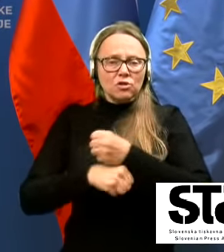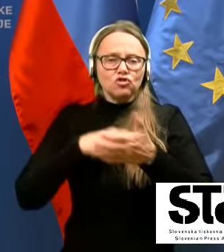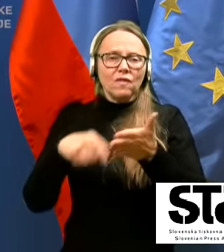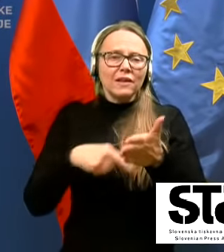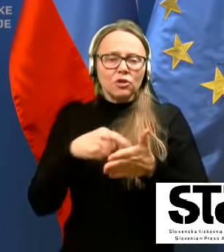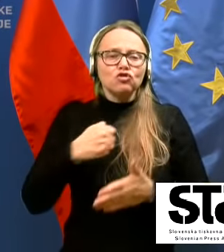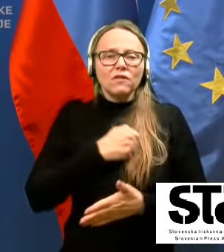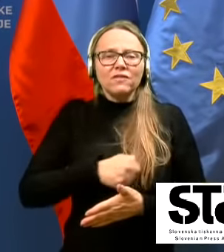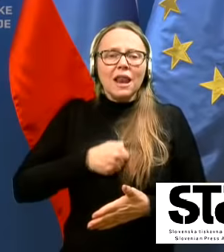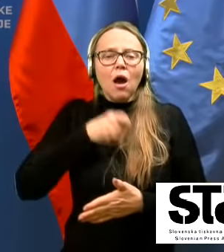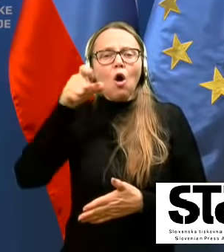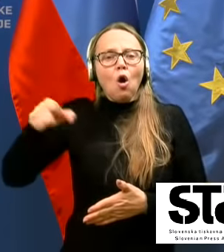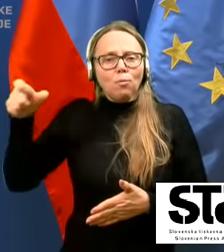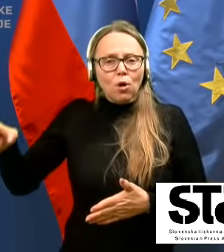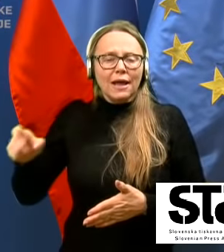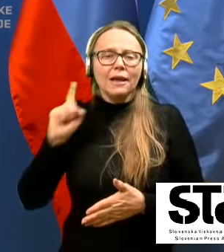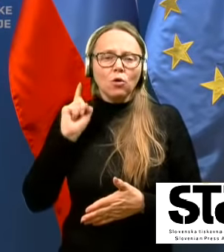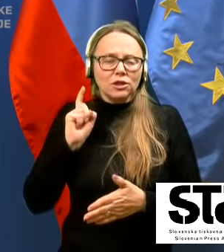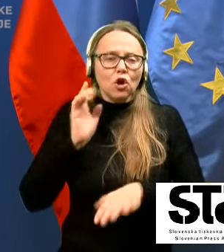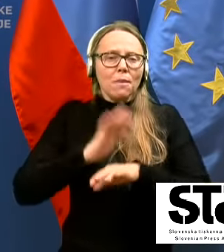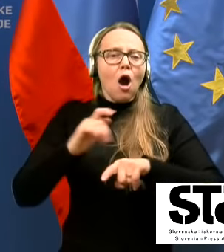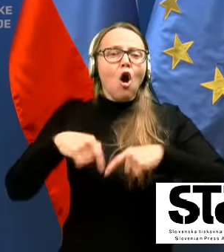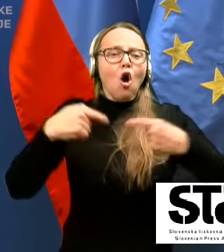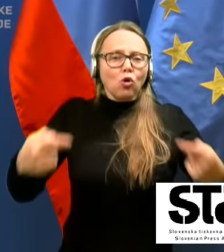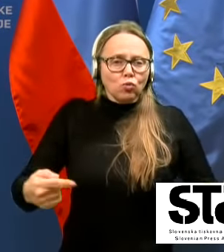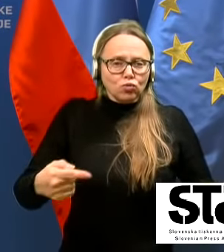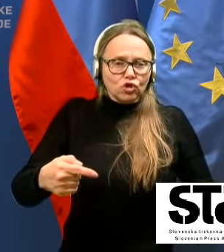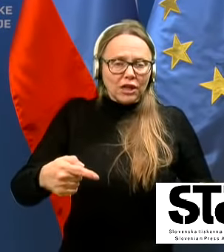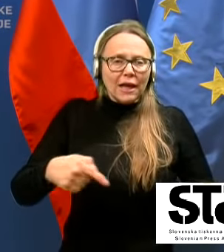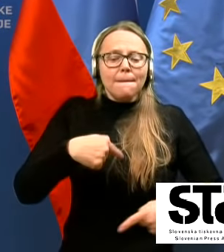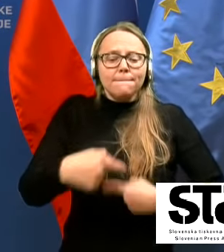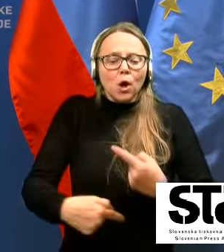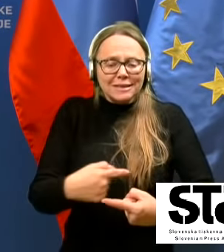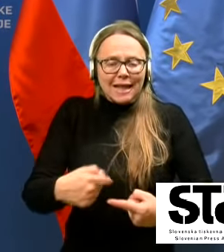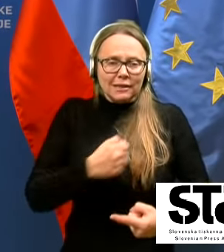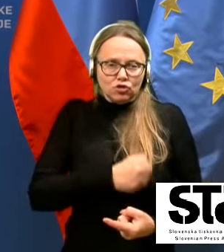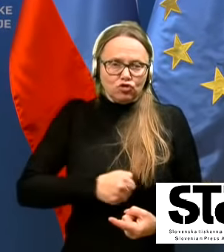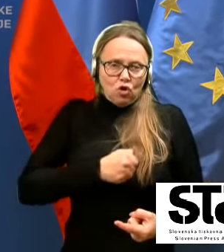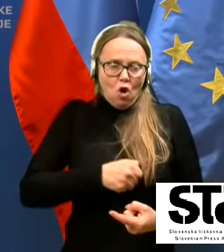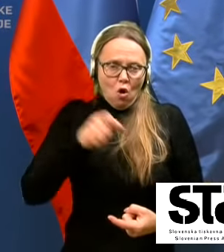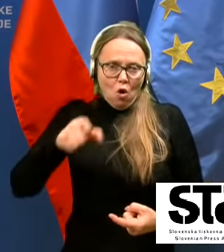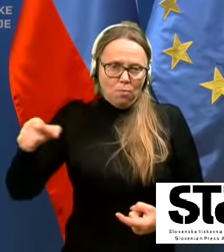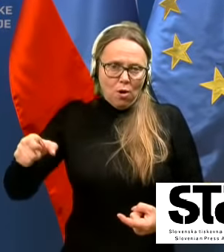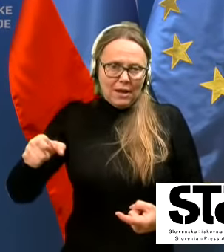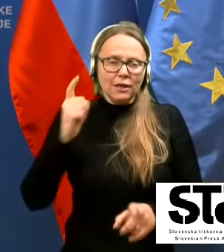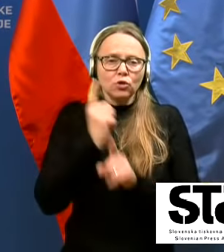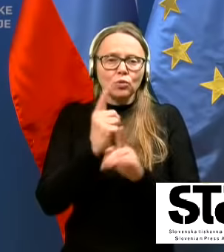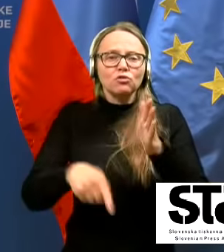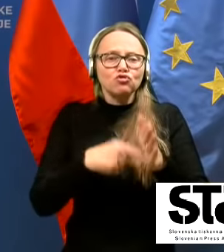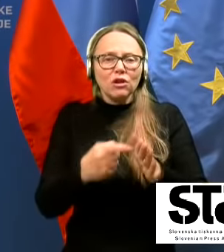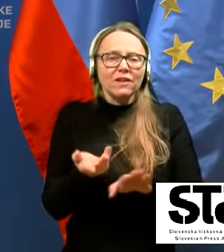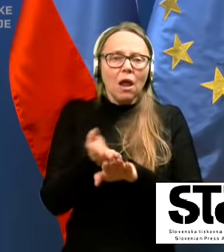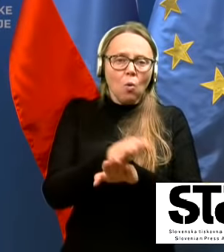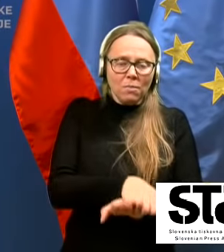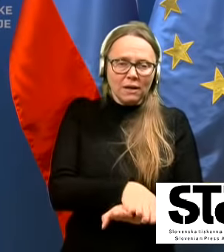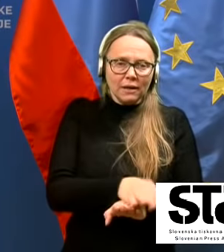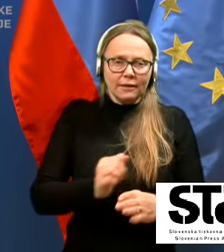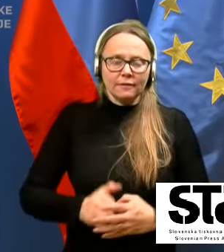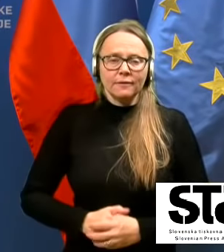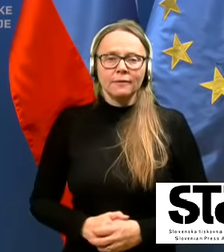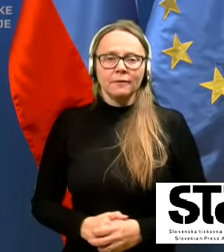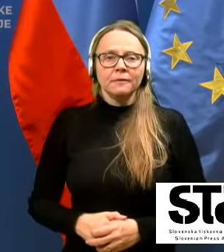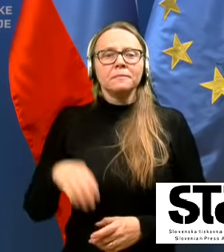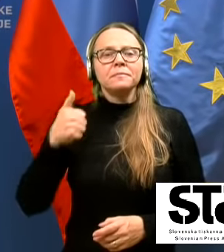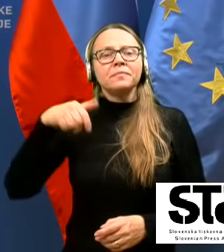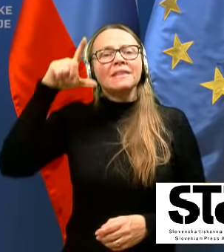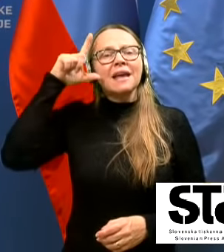obolelih oziroma okuženih in posledično obolelih, tudi sveda števila omrlih. In kar je